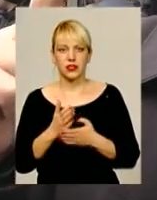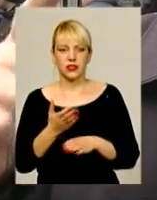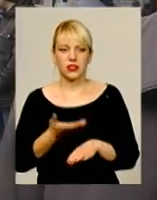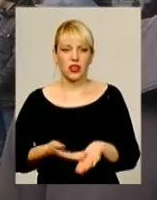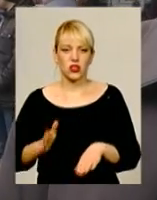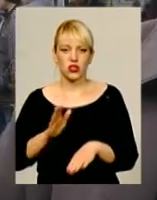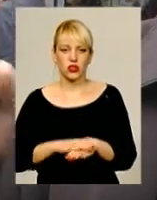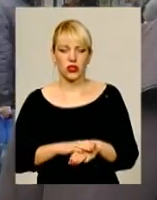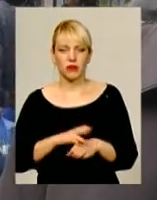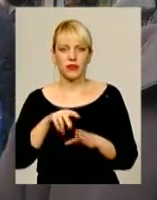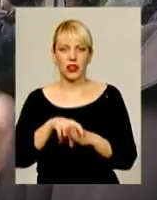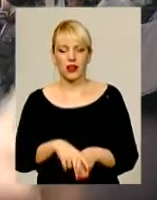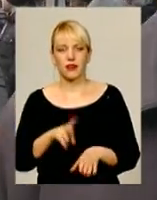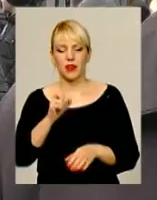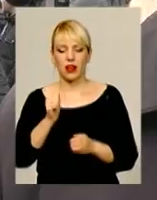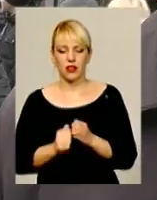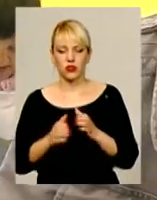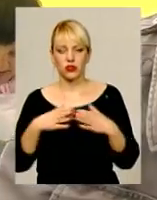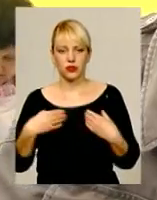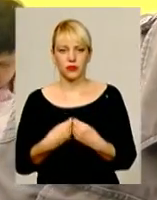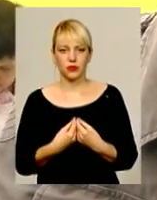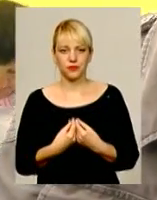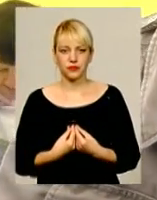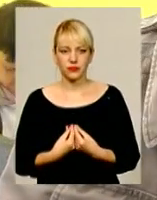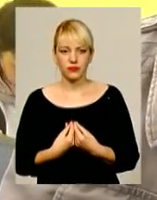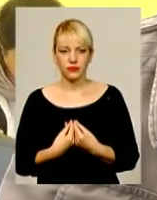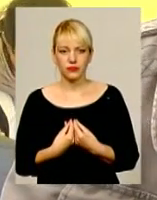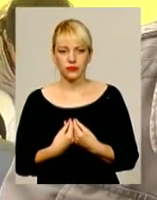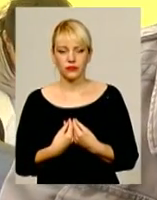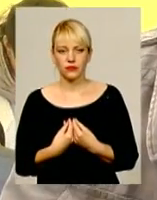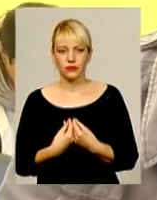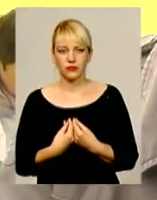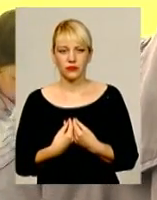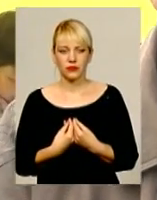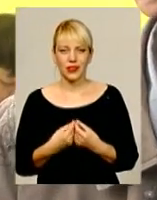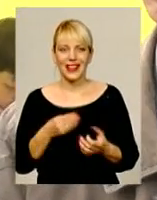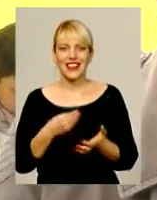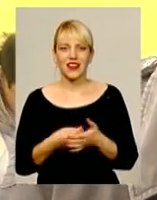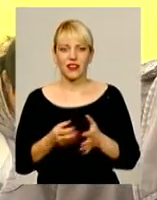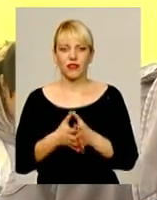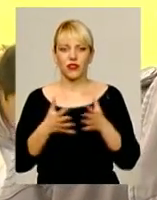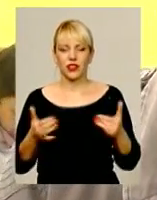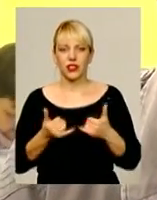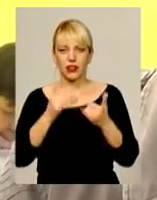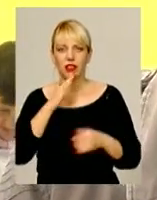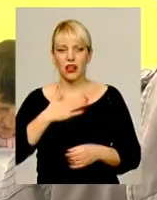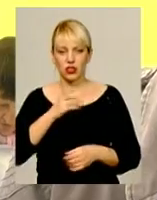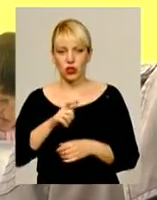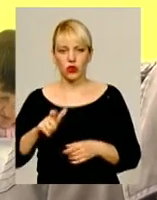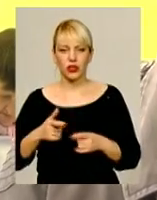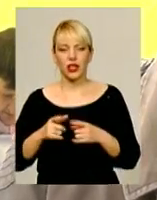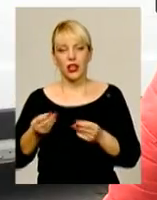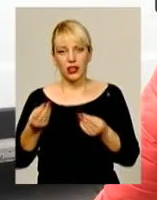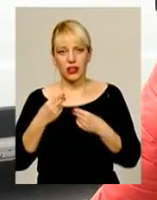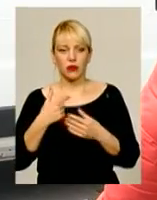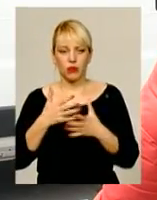на кожну сім'ю у нас. Тарифи дуже великі для наших людей. Найбільша зарплата, нам платить